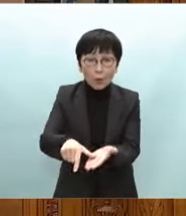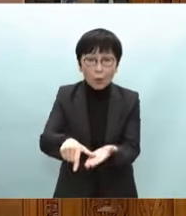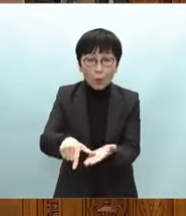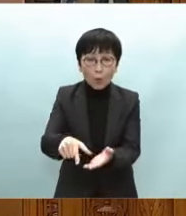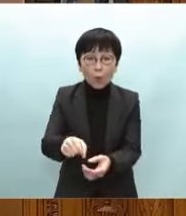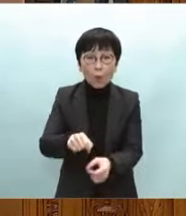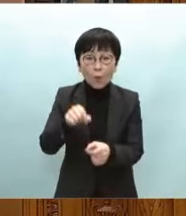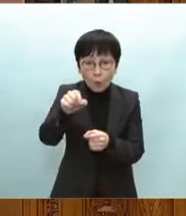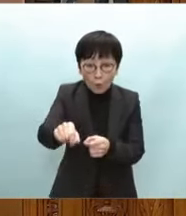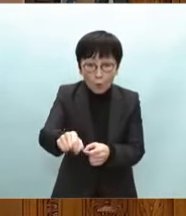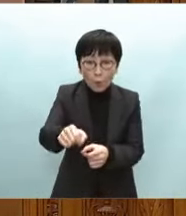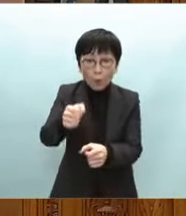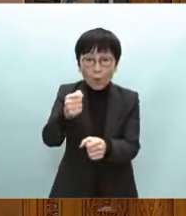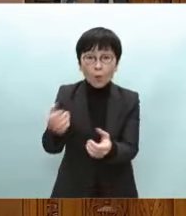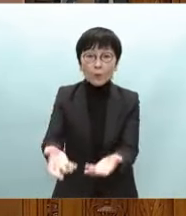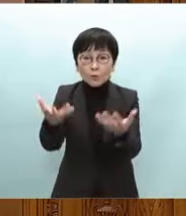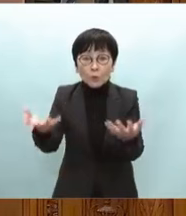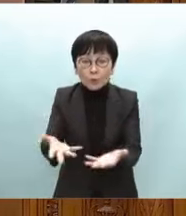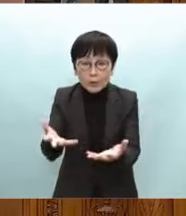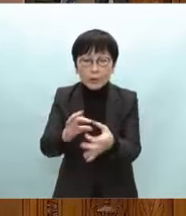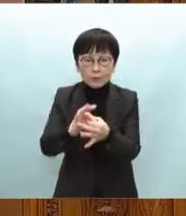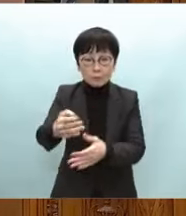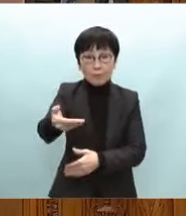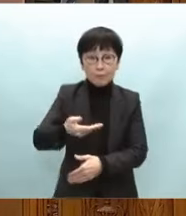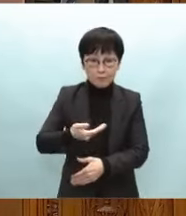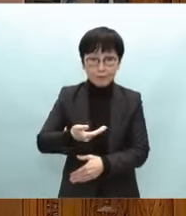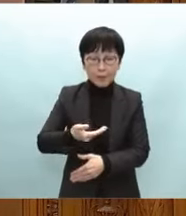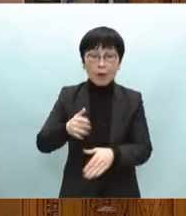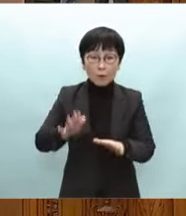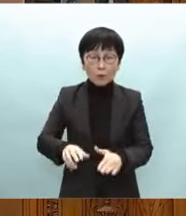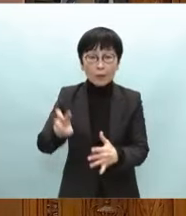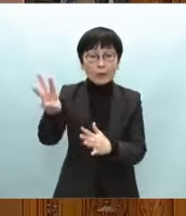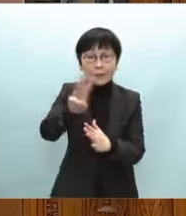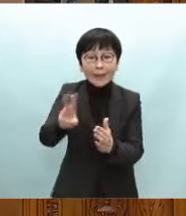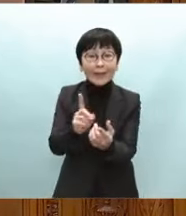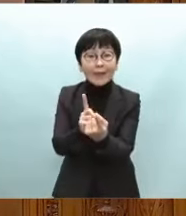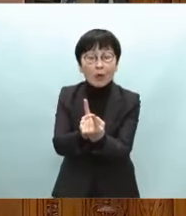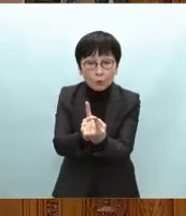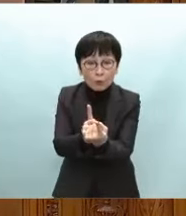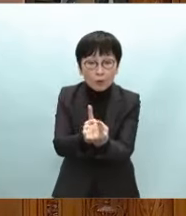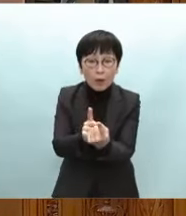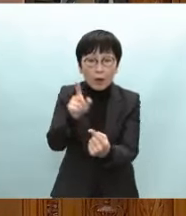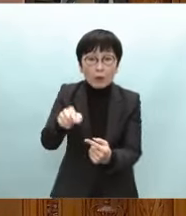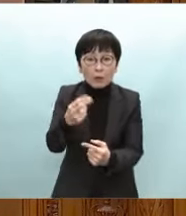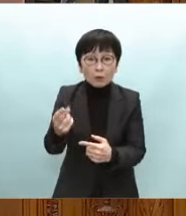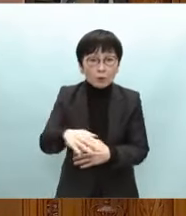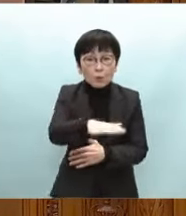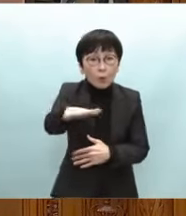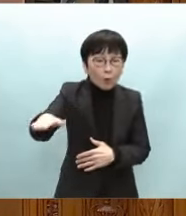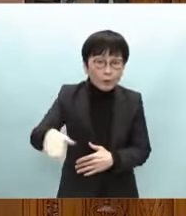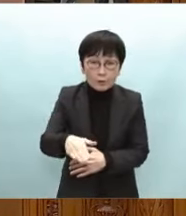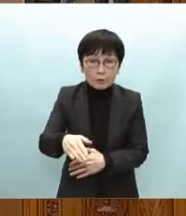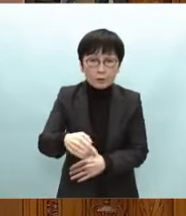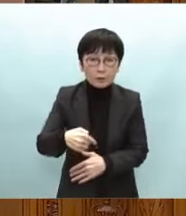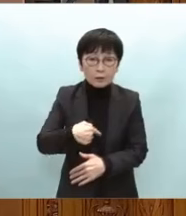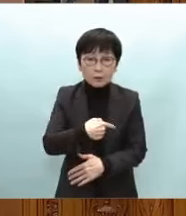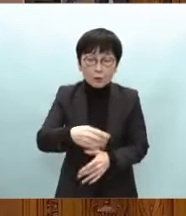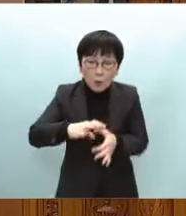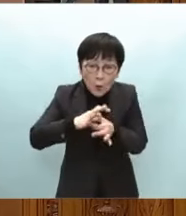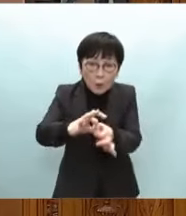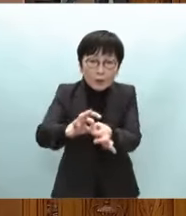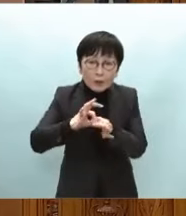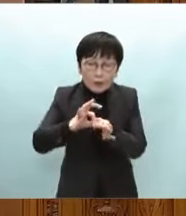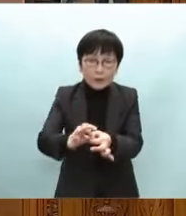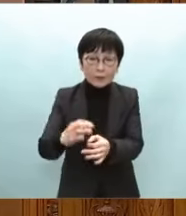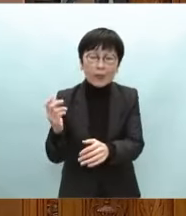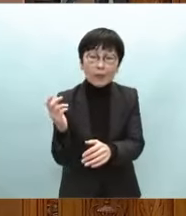ねがありました今般の災害対応では野党の方々の絆の力がデジタルスター